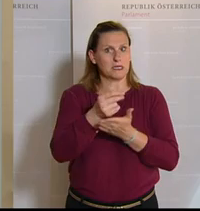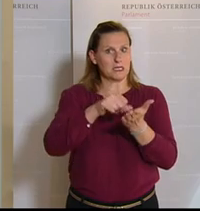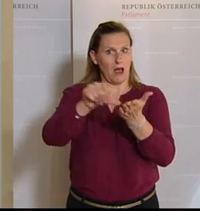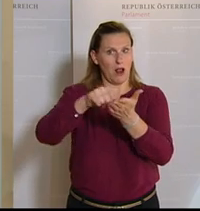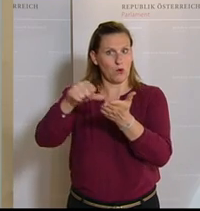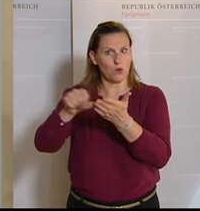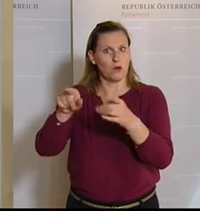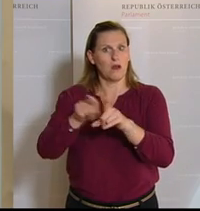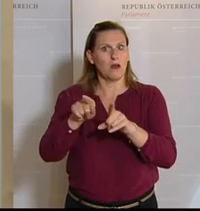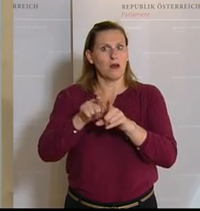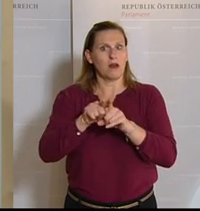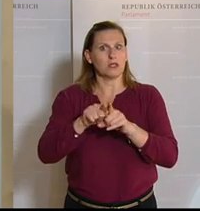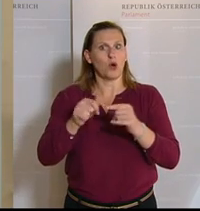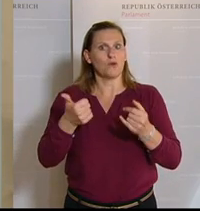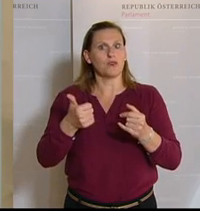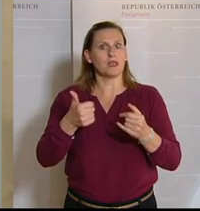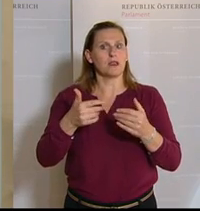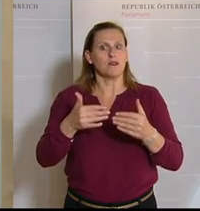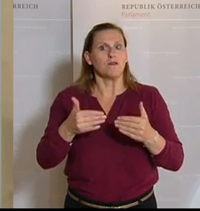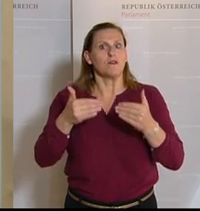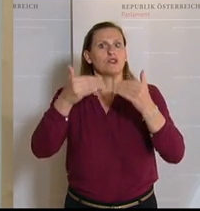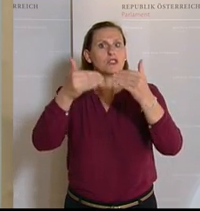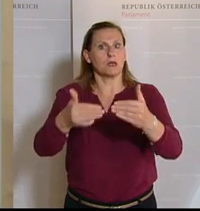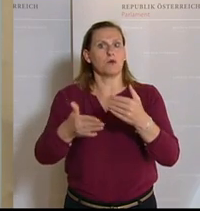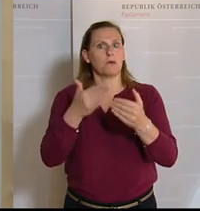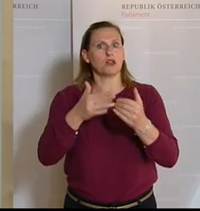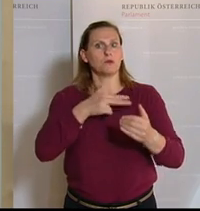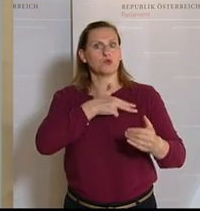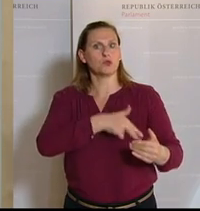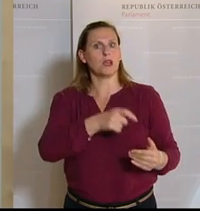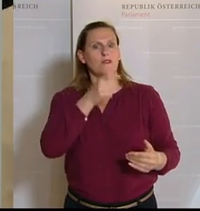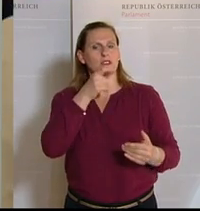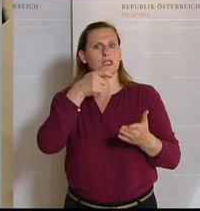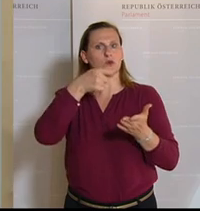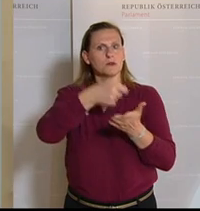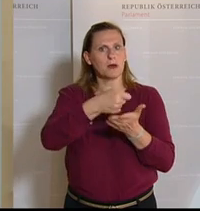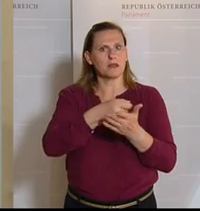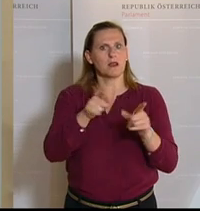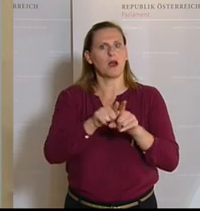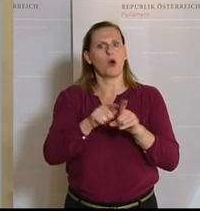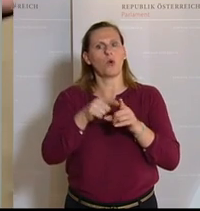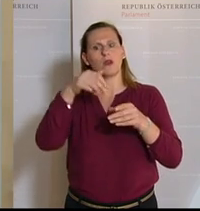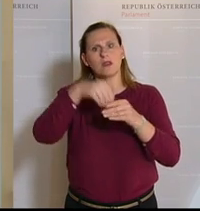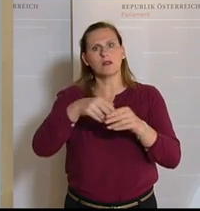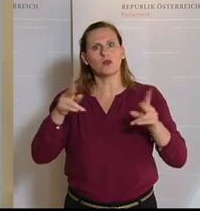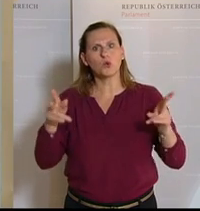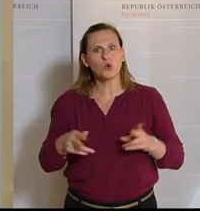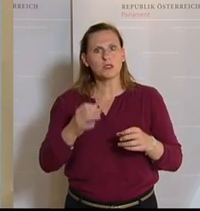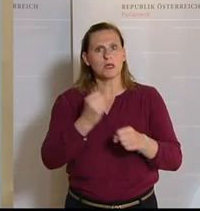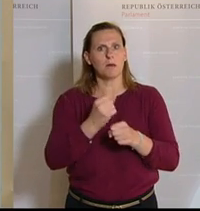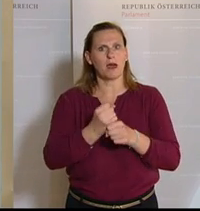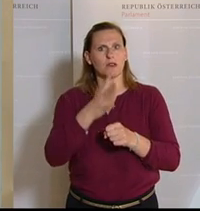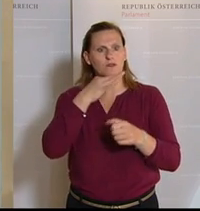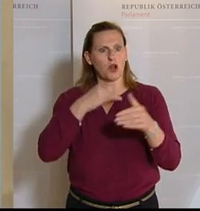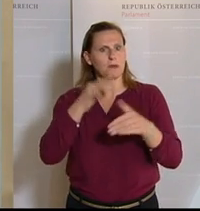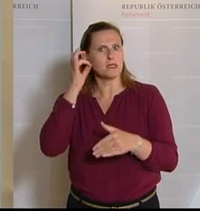Träger Steuerstundungen, Stundungen von Sozialversicherungsbeiträgen in Anspruch nehmen. Natürlich geht es auch um die Kurzarbeit. Ich da Frau Ministerin,